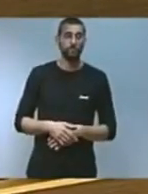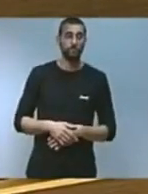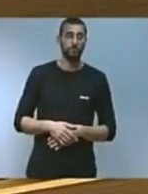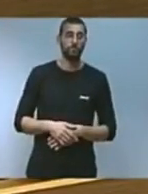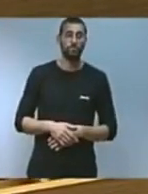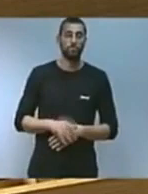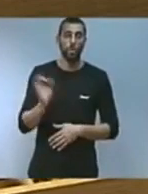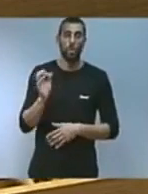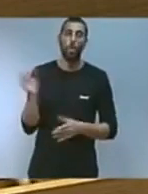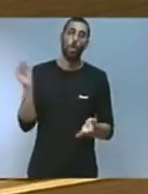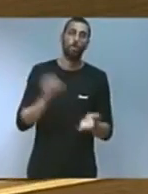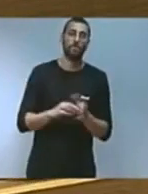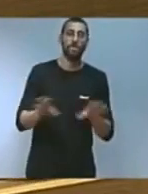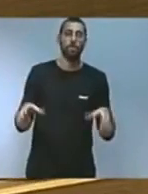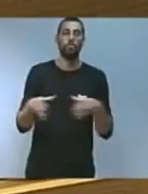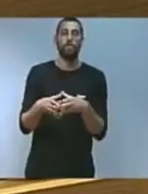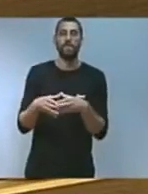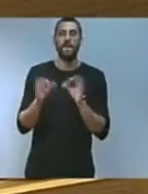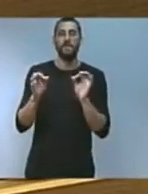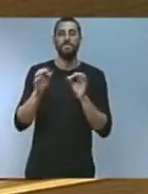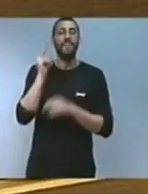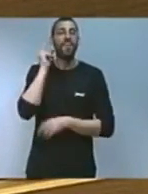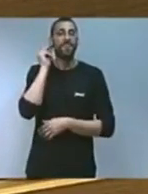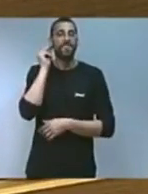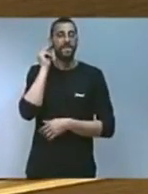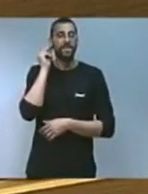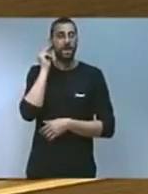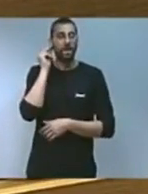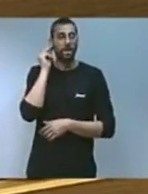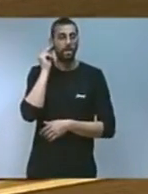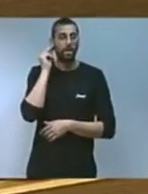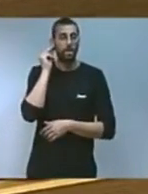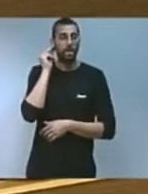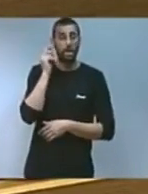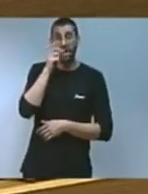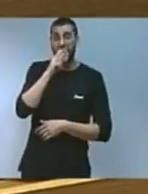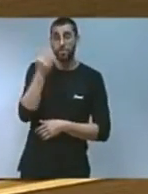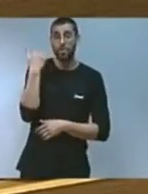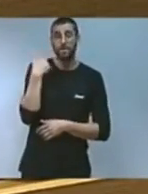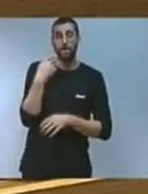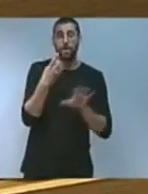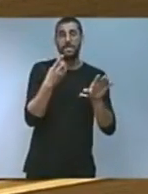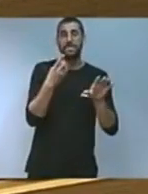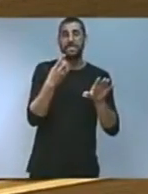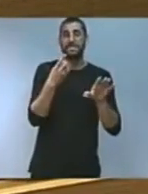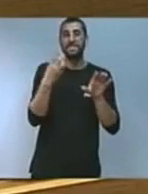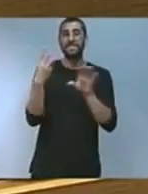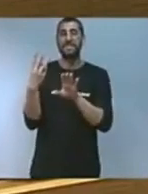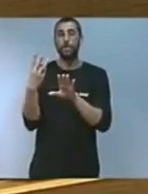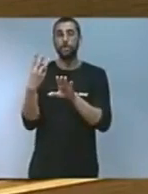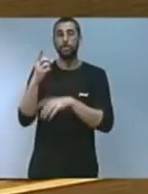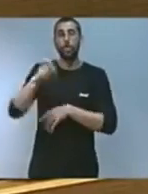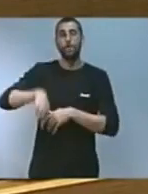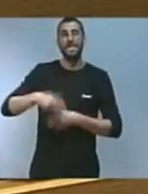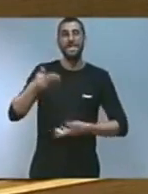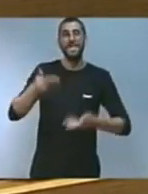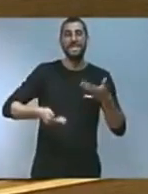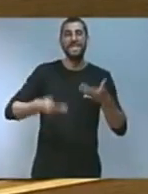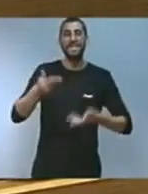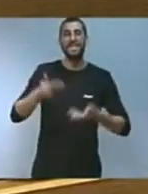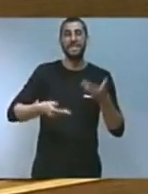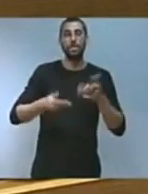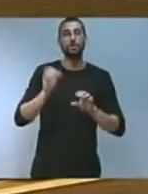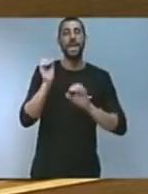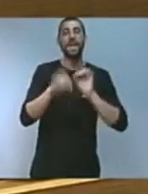mèrit la cofradia de pescadors de Dènia haguera de retirar l'any passat més de 68.000 quilos de residus al